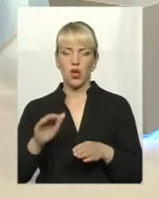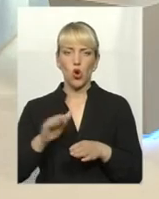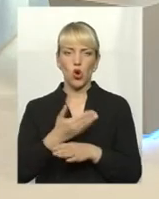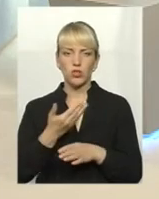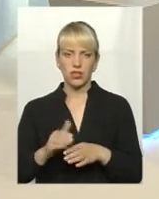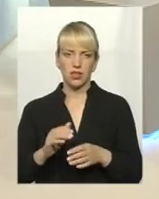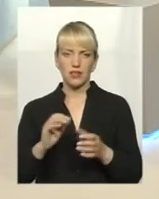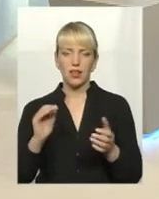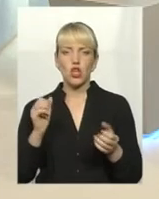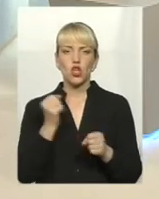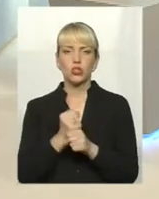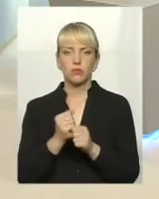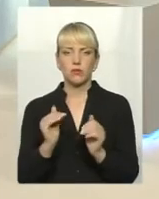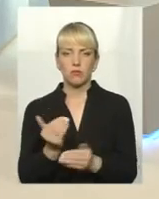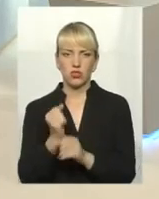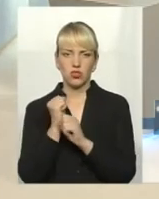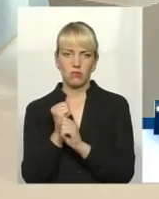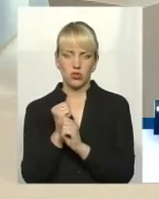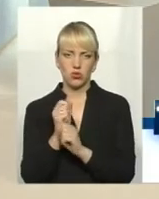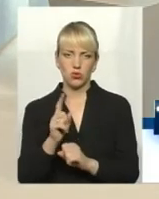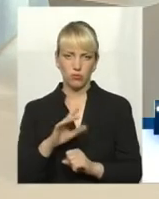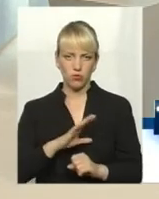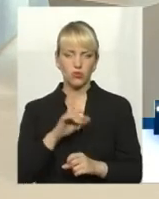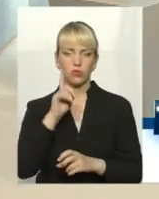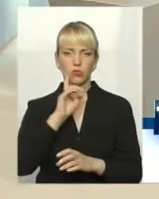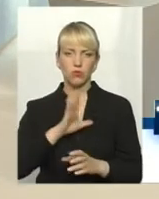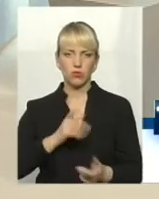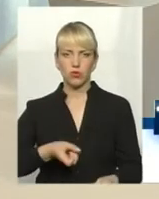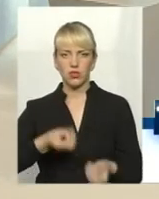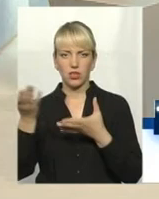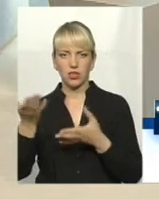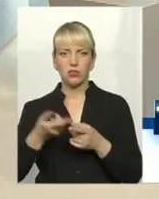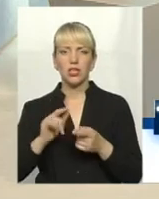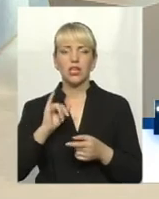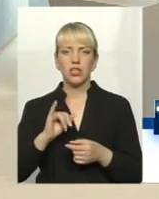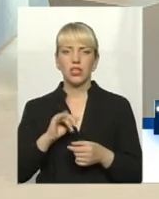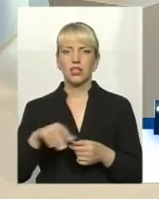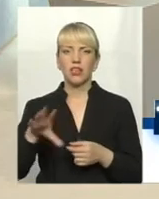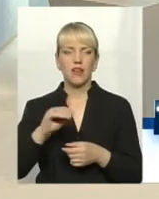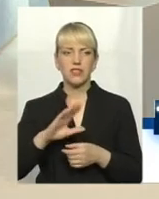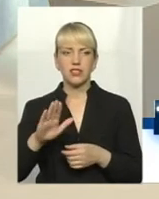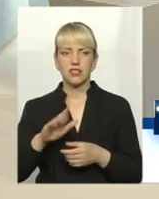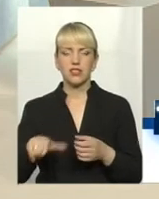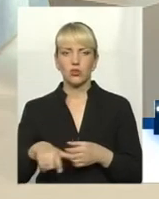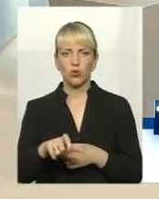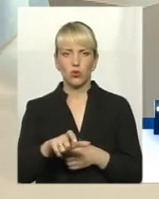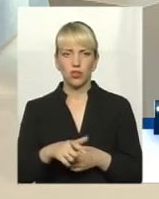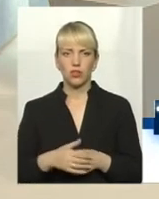Якщо є можливість побутові відходи, будь ласка, є зараз не всі дороги чи